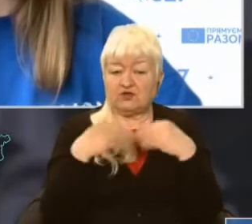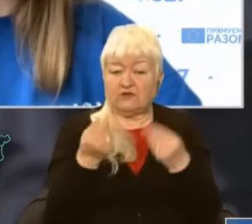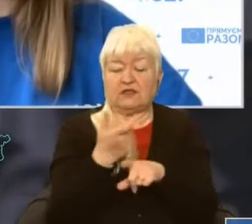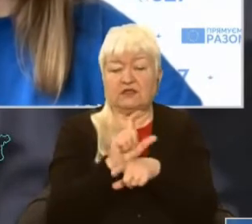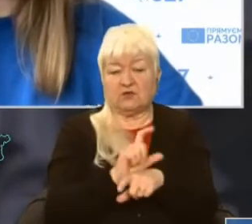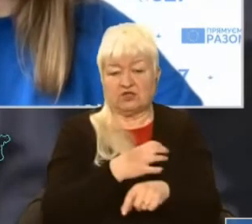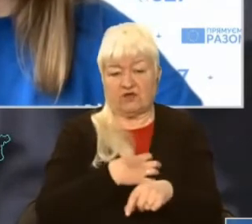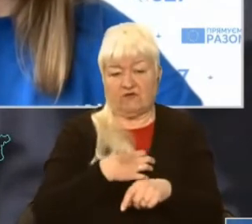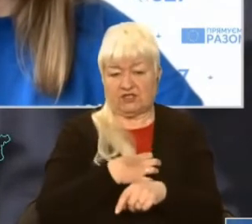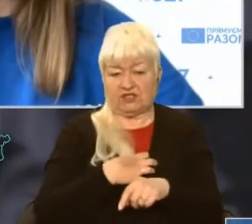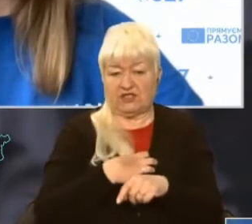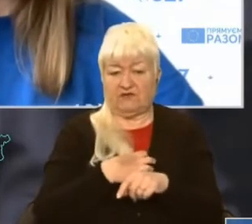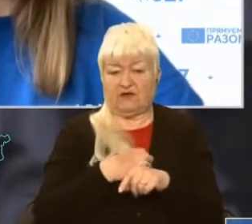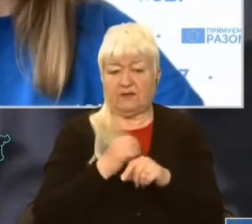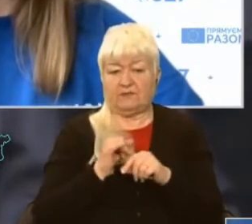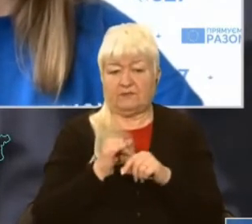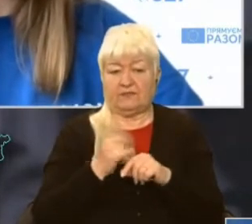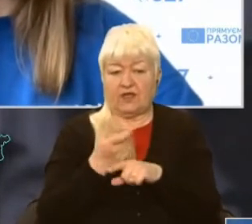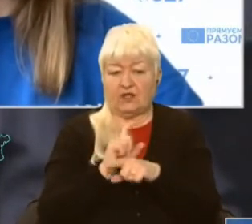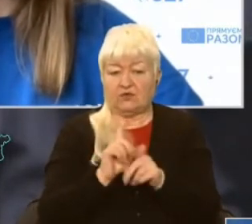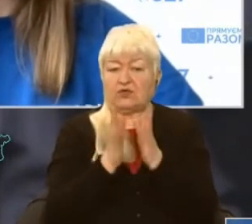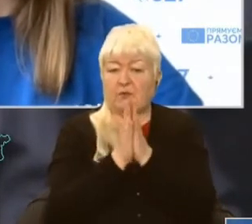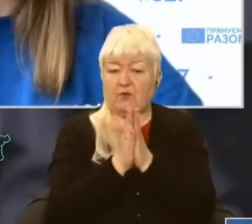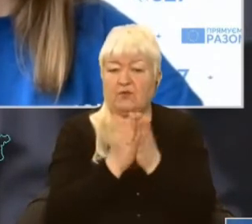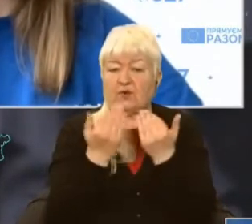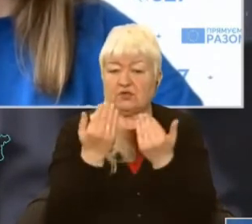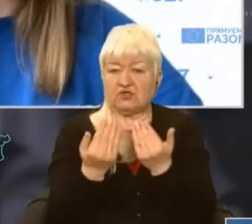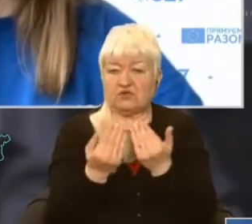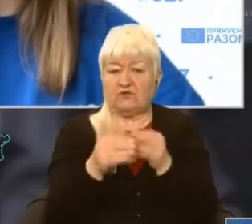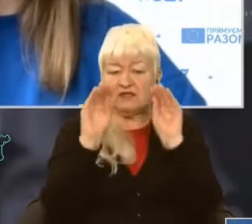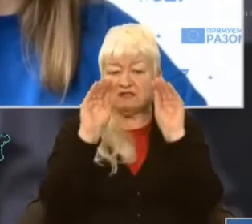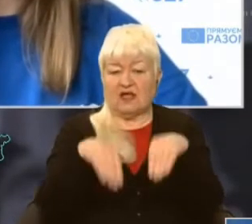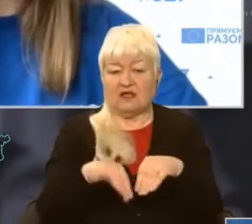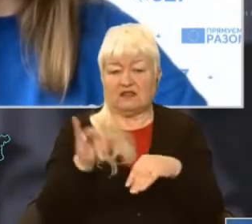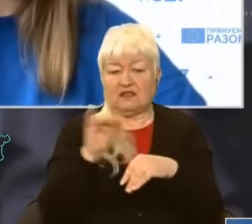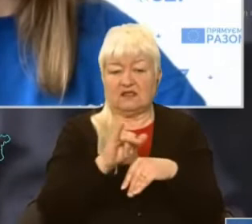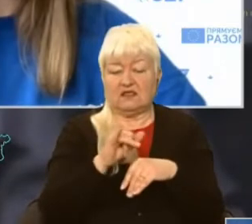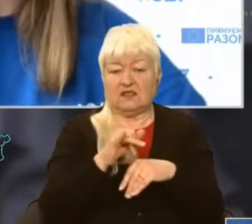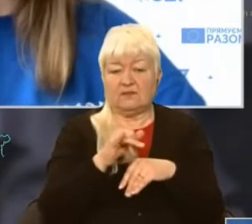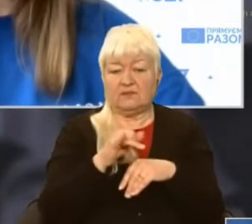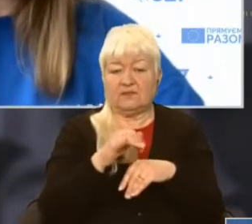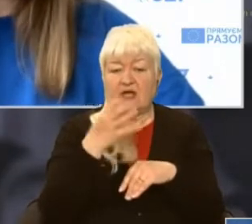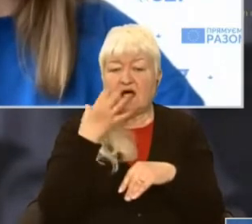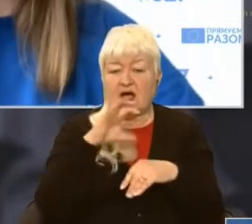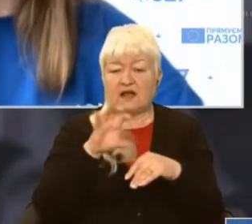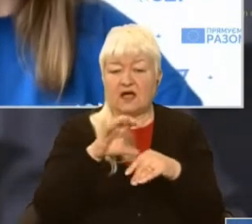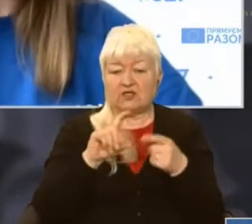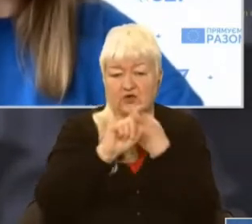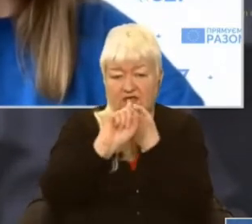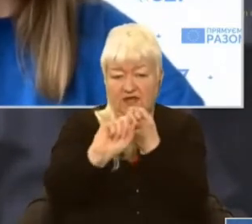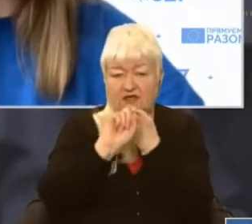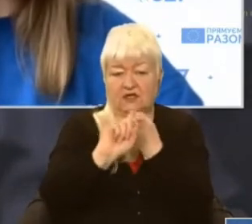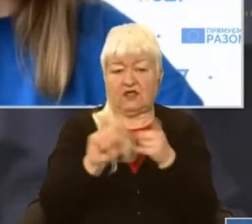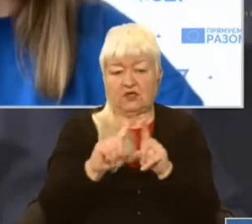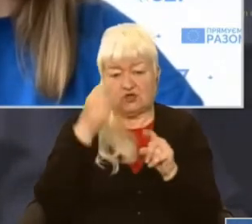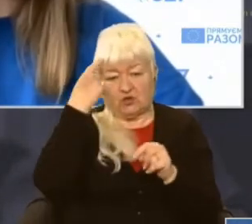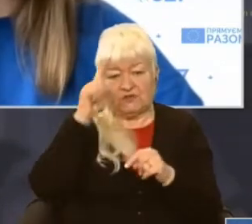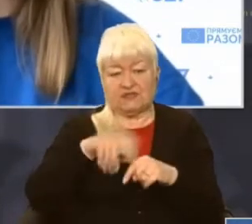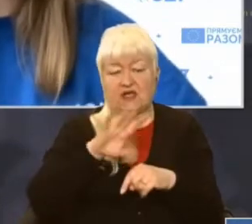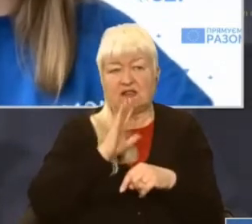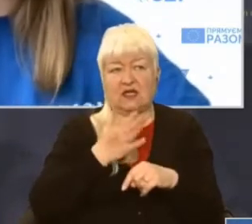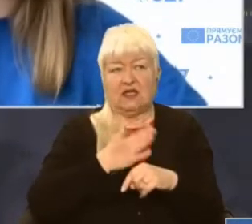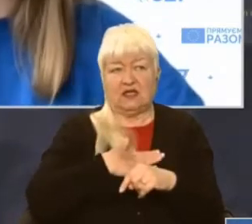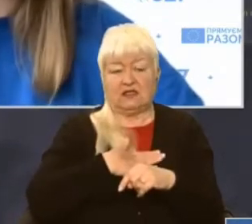дуже важлива. І я зараз дуже попрошу вас повторити дані і гарячої інформаційної лінії, щоб знали наші глядачі. І,